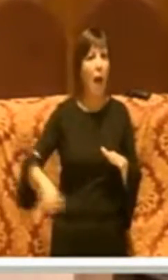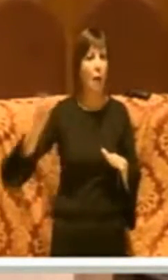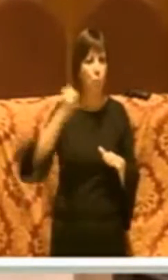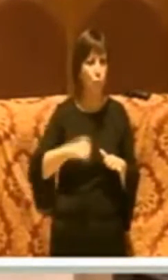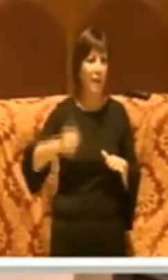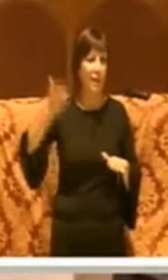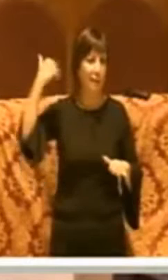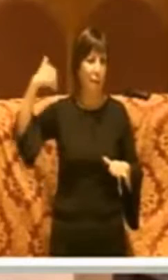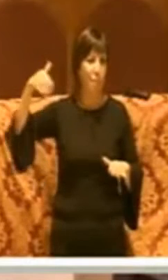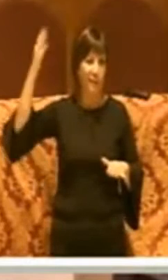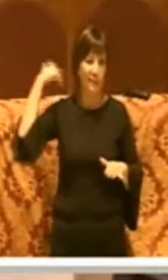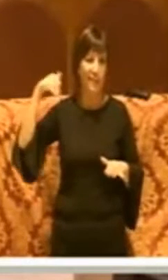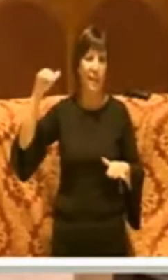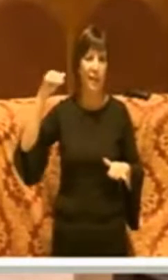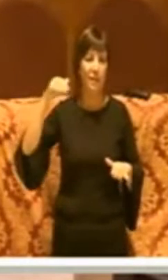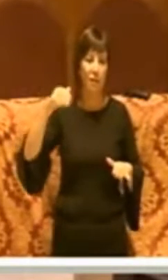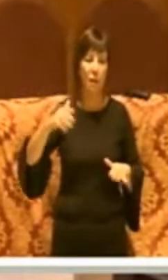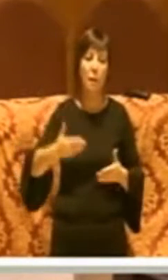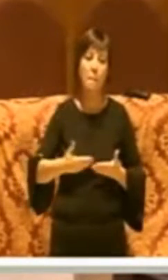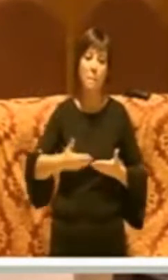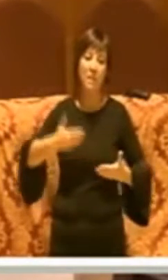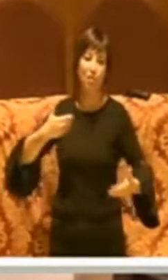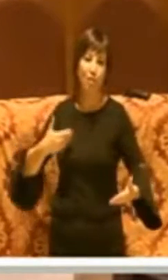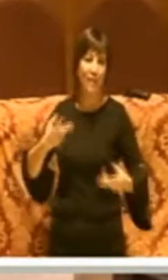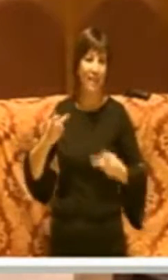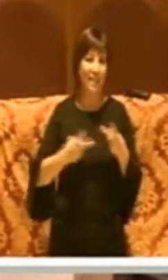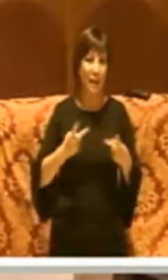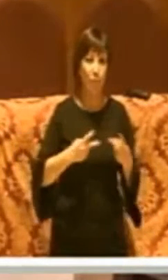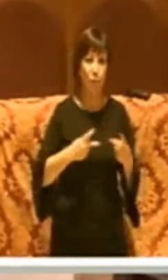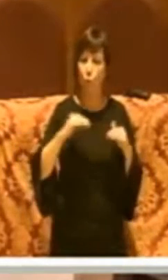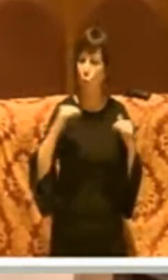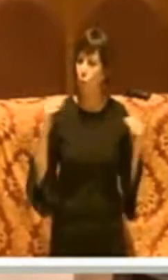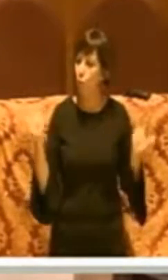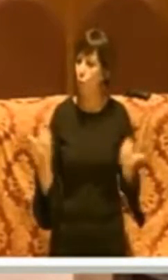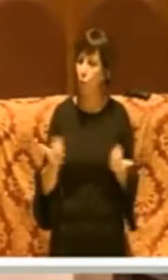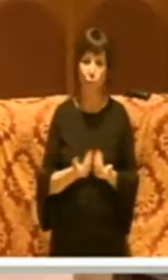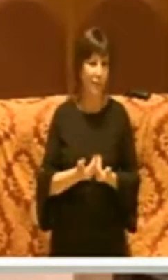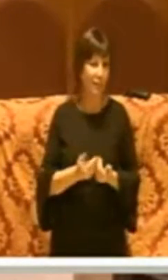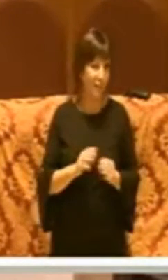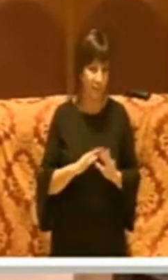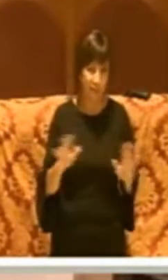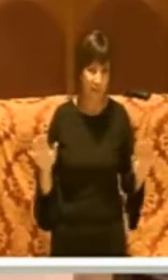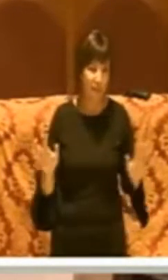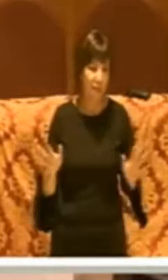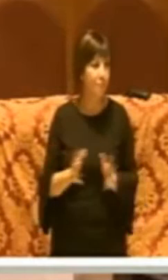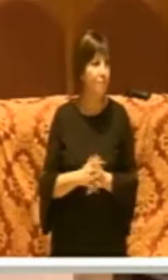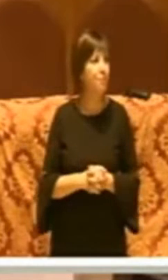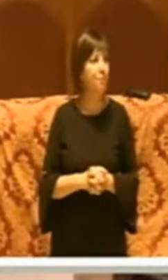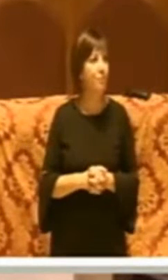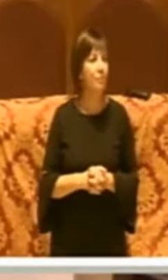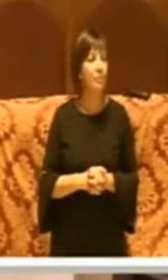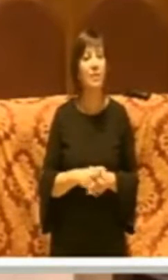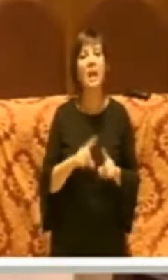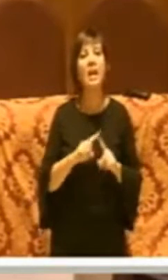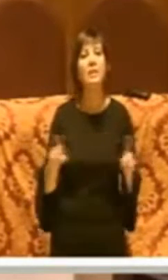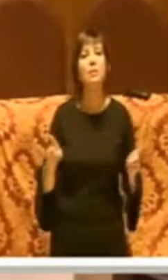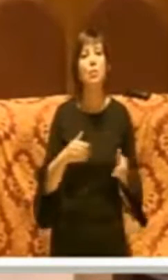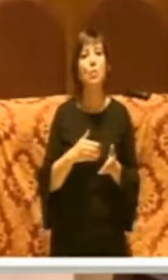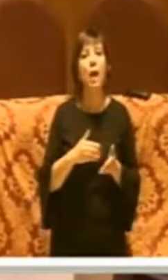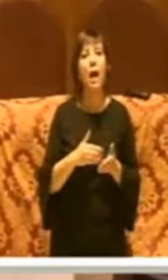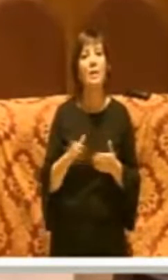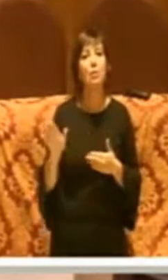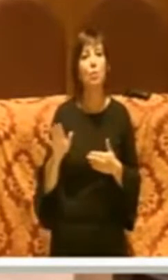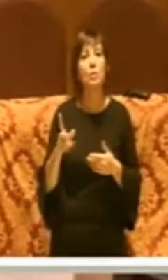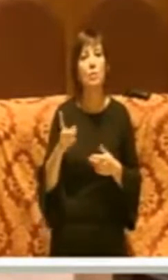dalle scorse amministrazioni, tutte, tutte, nessuna esclusa, proprio